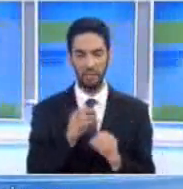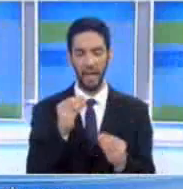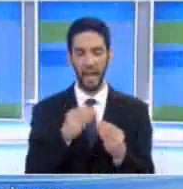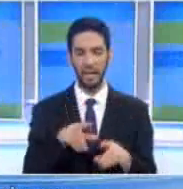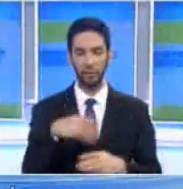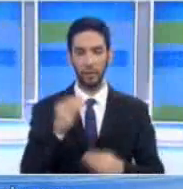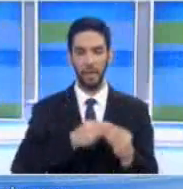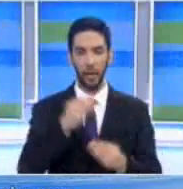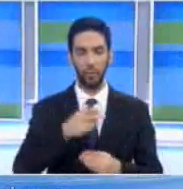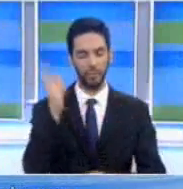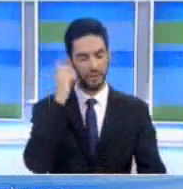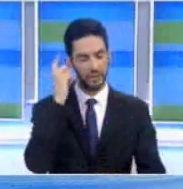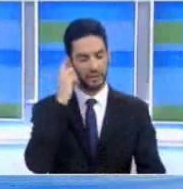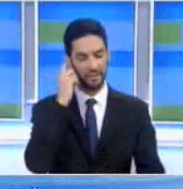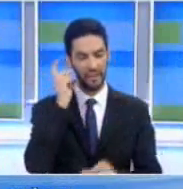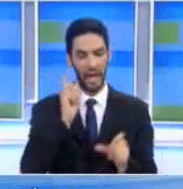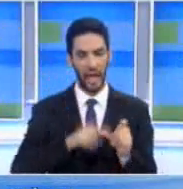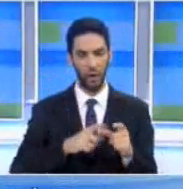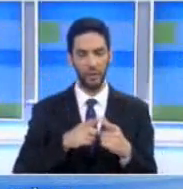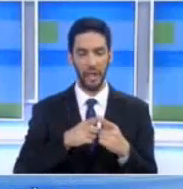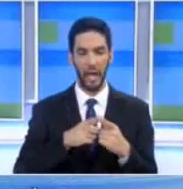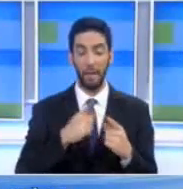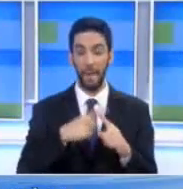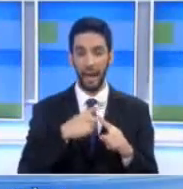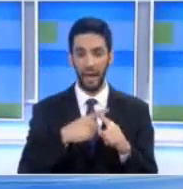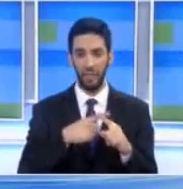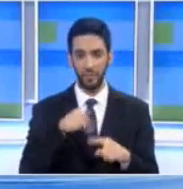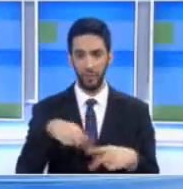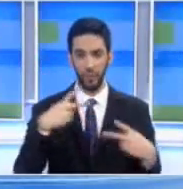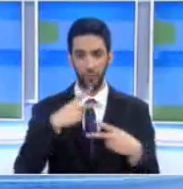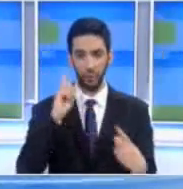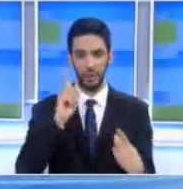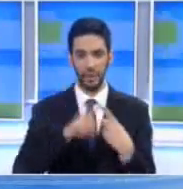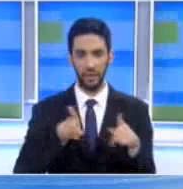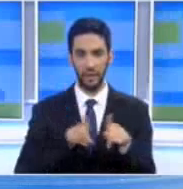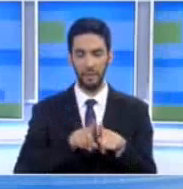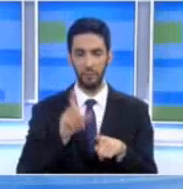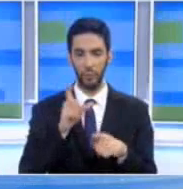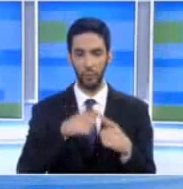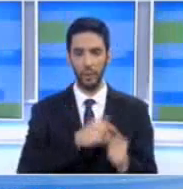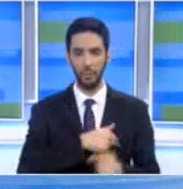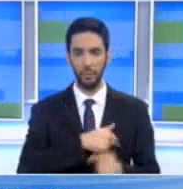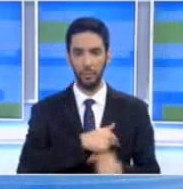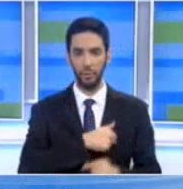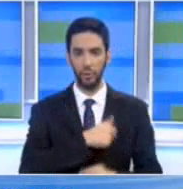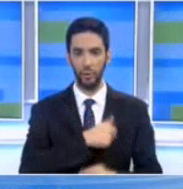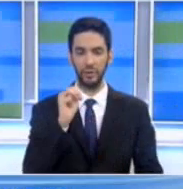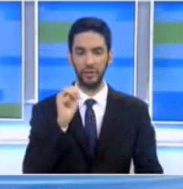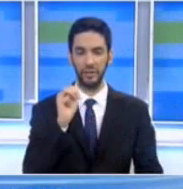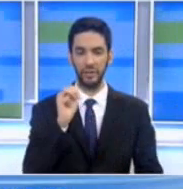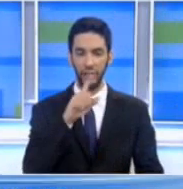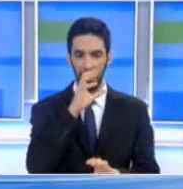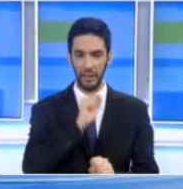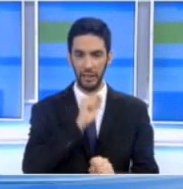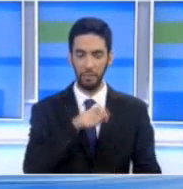Δήλωσε στα κατεχόμενα ο Τούρκος Υπουργός Εξωτερικών Μευλού Τσαβούσογλου ύστερα από συνάντηση με τον Μουσταφά Κιντζή. Περισσότερα θα μας πει η πολιτική μας